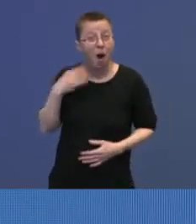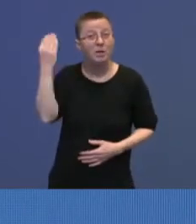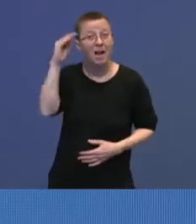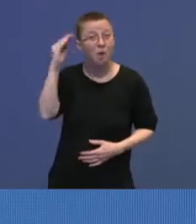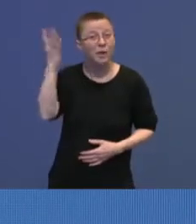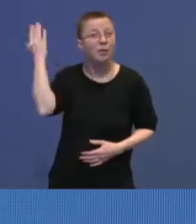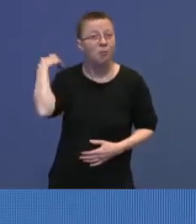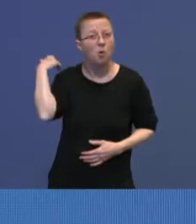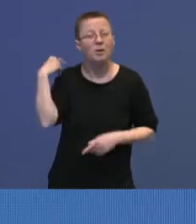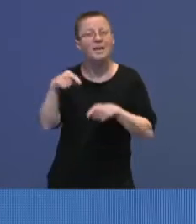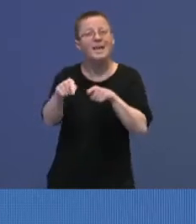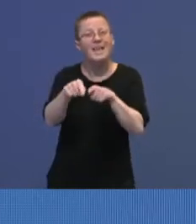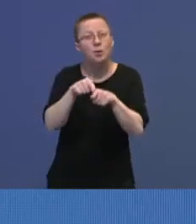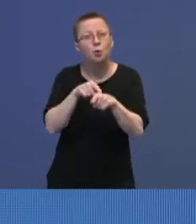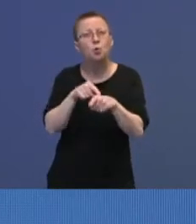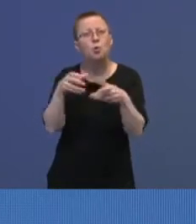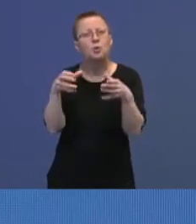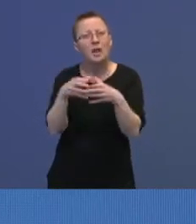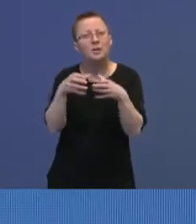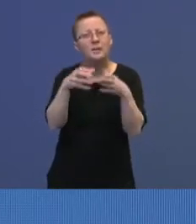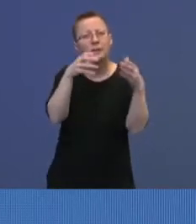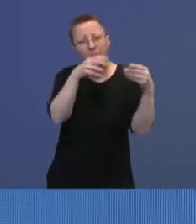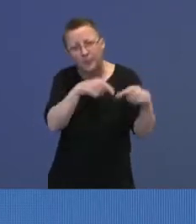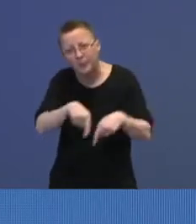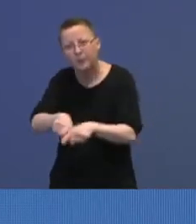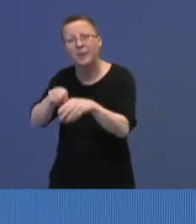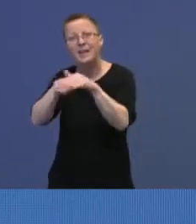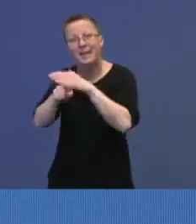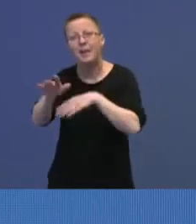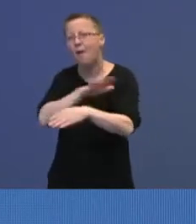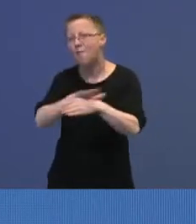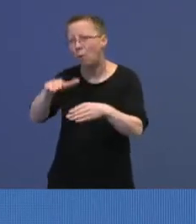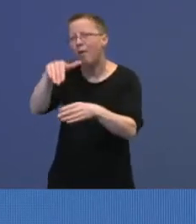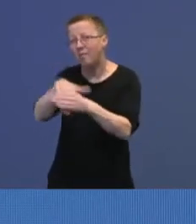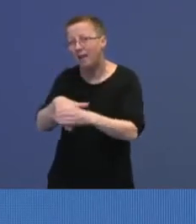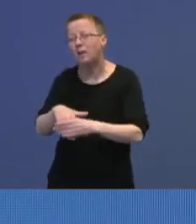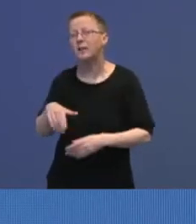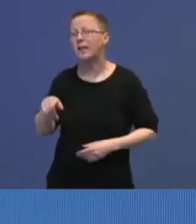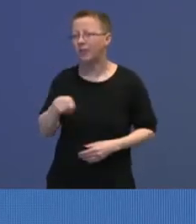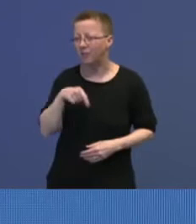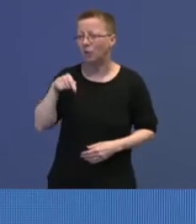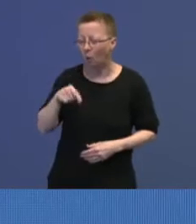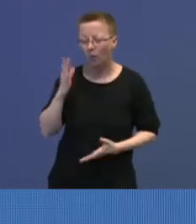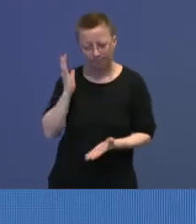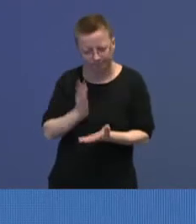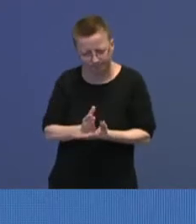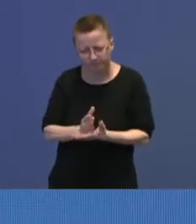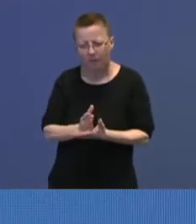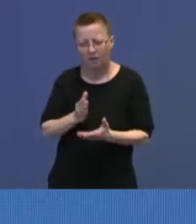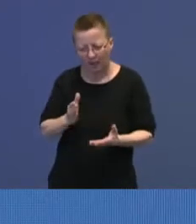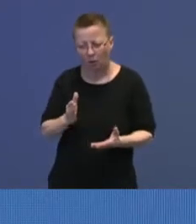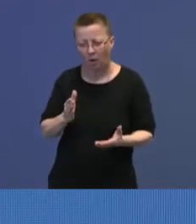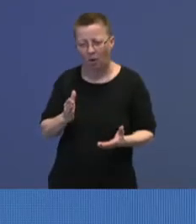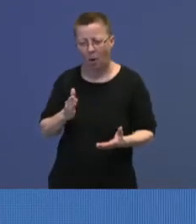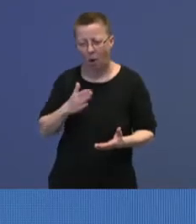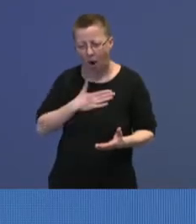introduksjonsklasser på vei til full deltakelse. Vi har tatt det standpunktet at det å tenke seg at vi